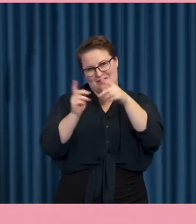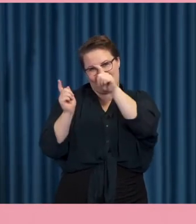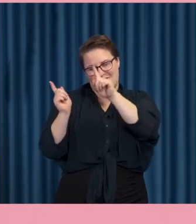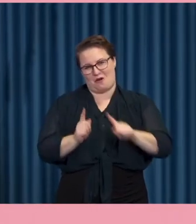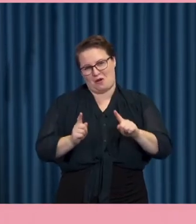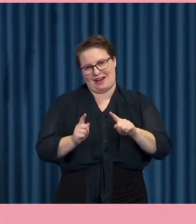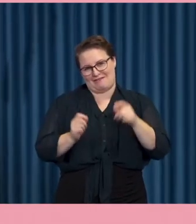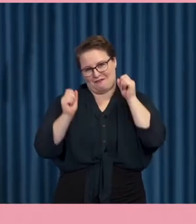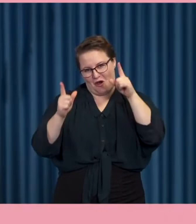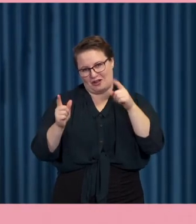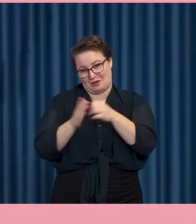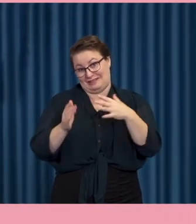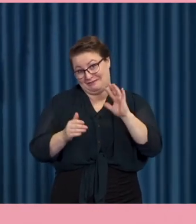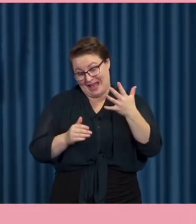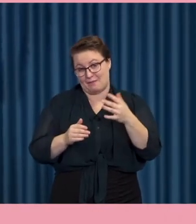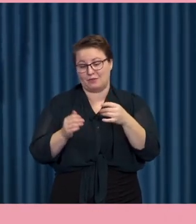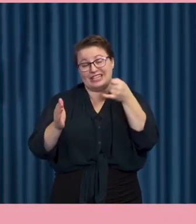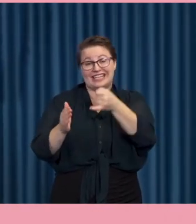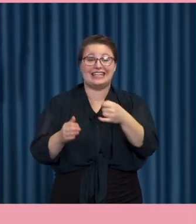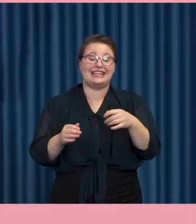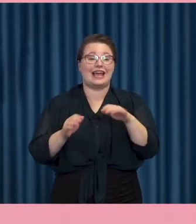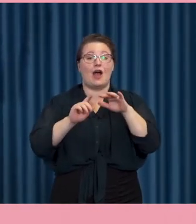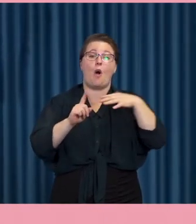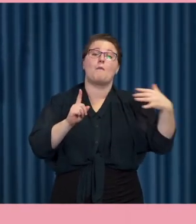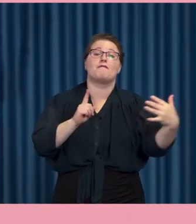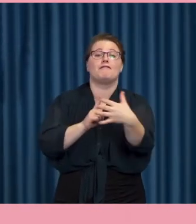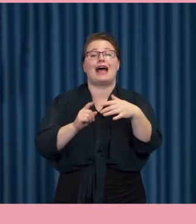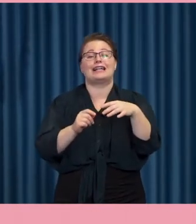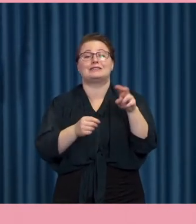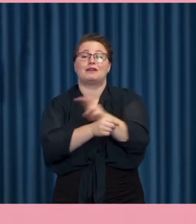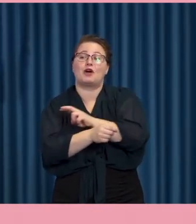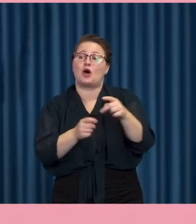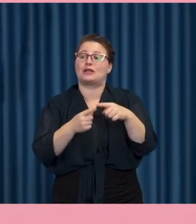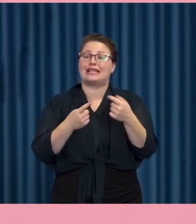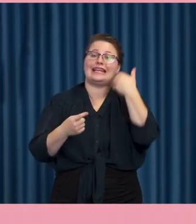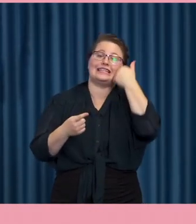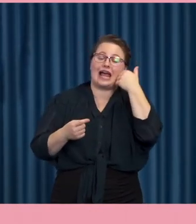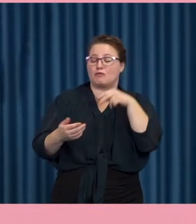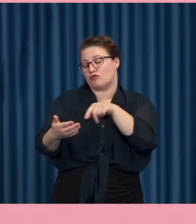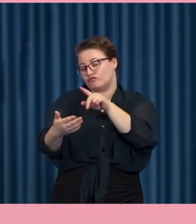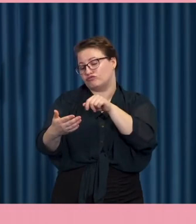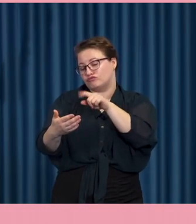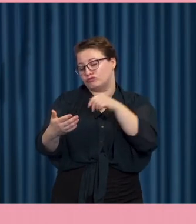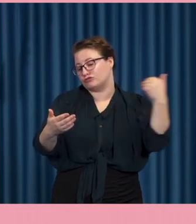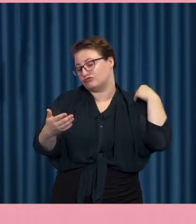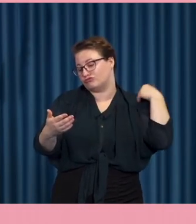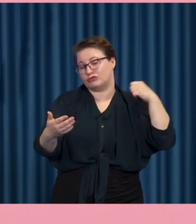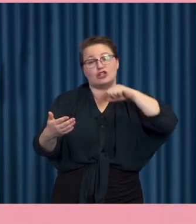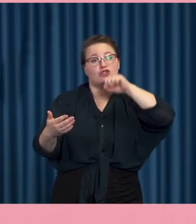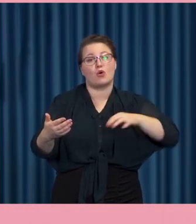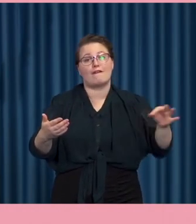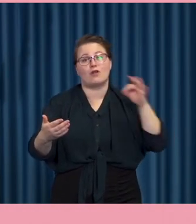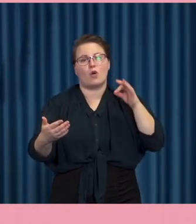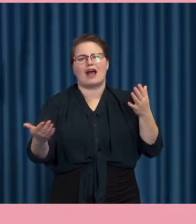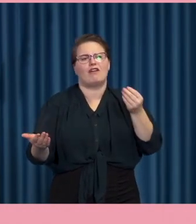omvärldsbevakning, lite nyheter, lite skämt. Sen så undrade min son, vad blir det för mat i skolan när han hade